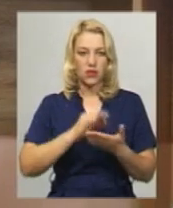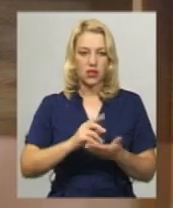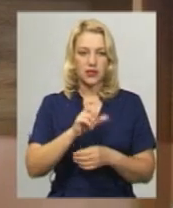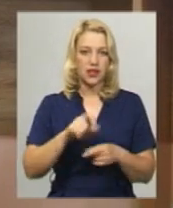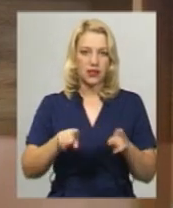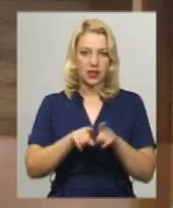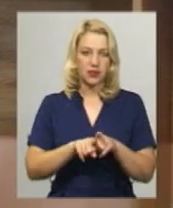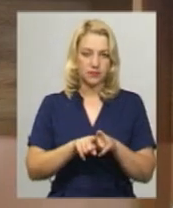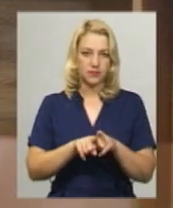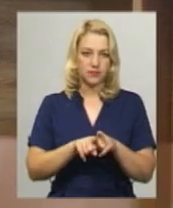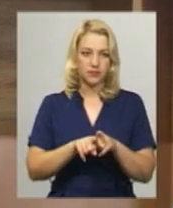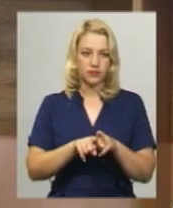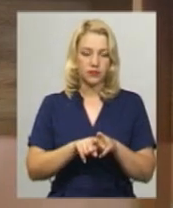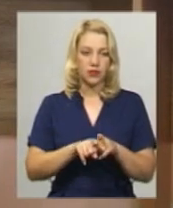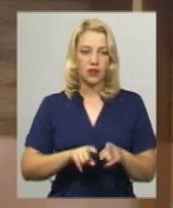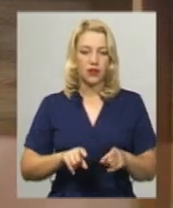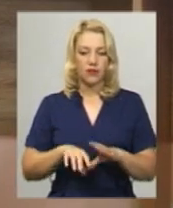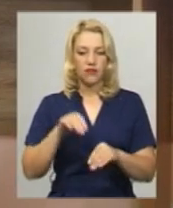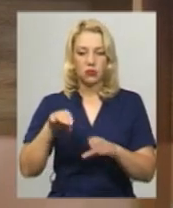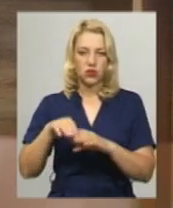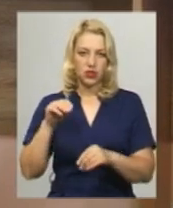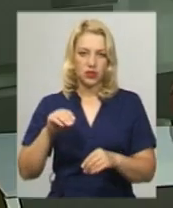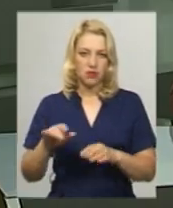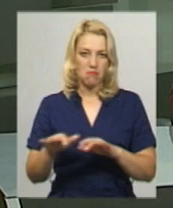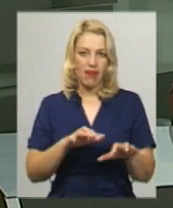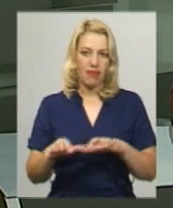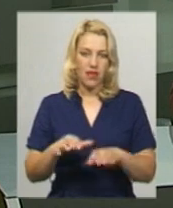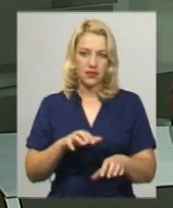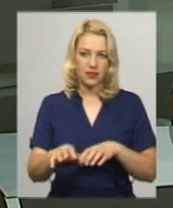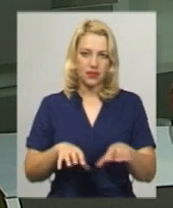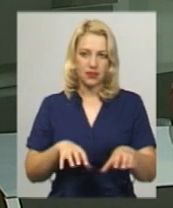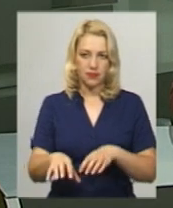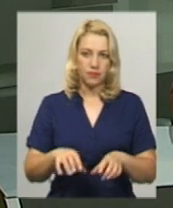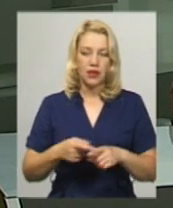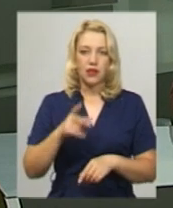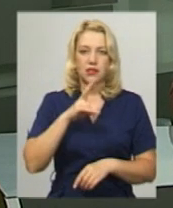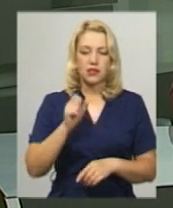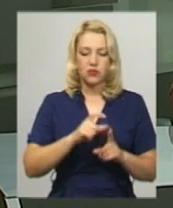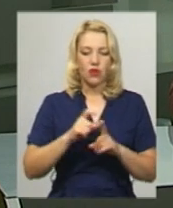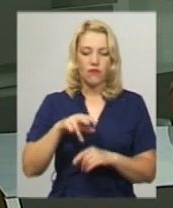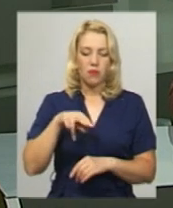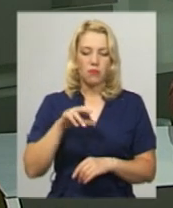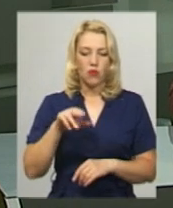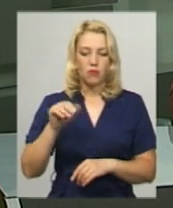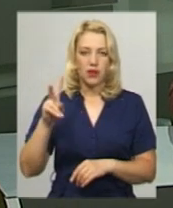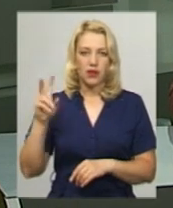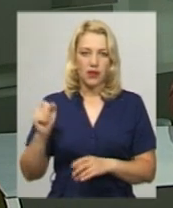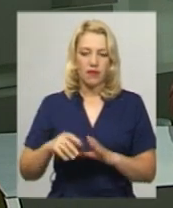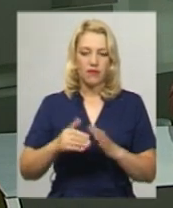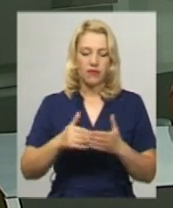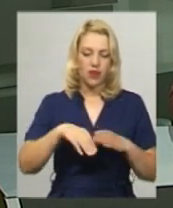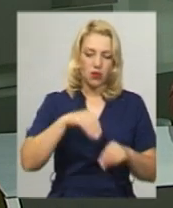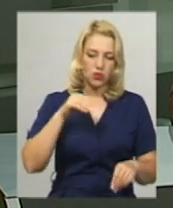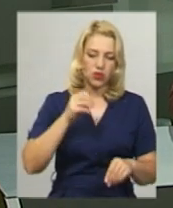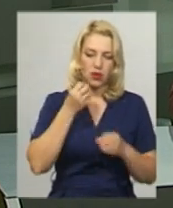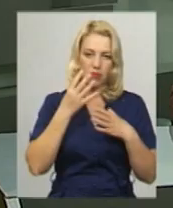ось такі виборчі махінації. За словами Андрія Попека, виборча благодійність та